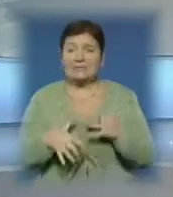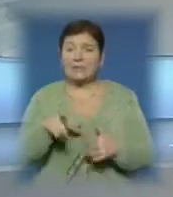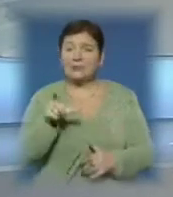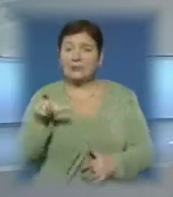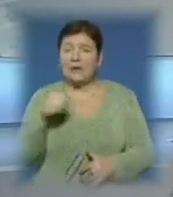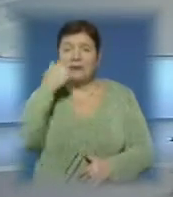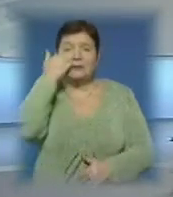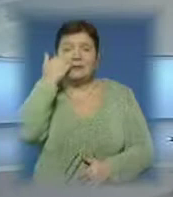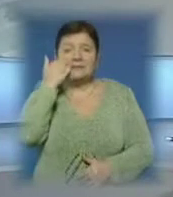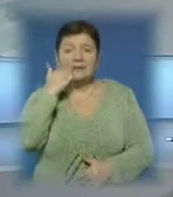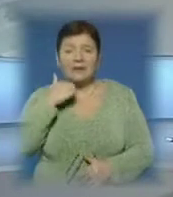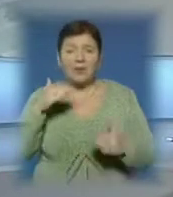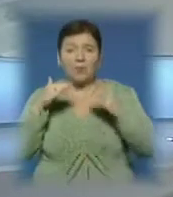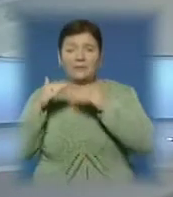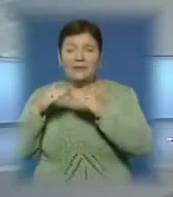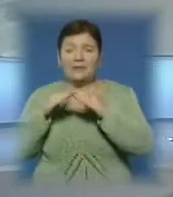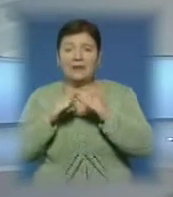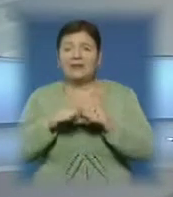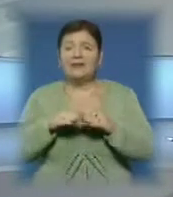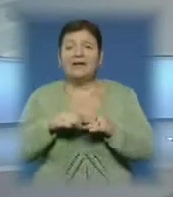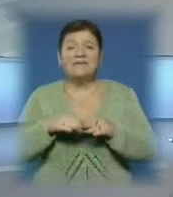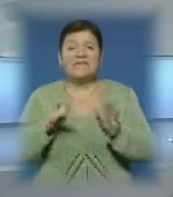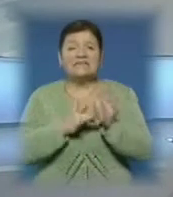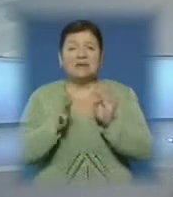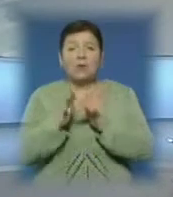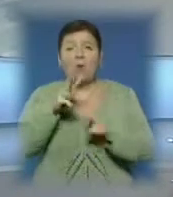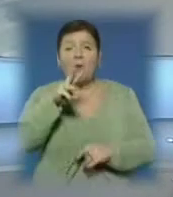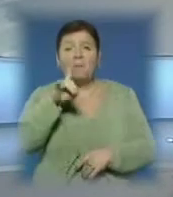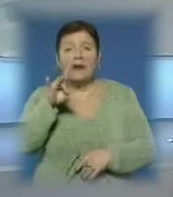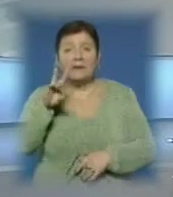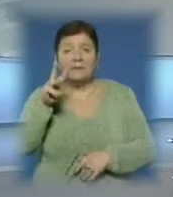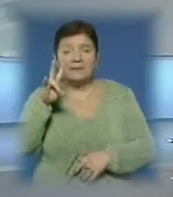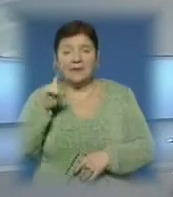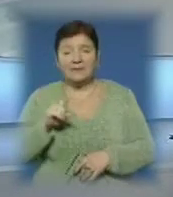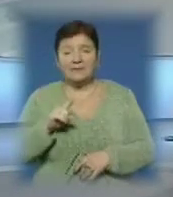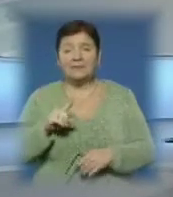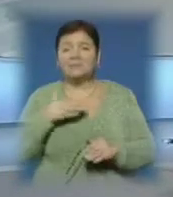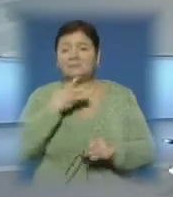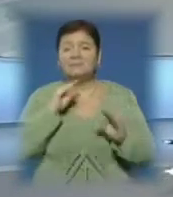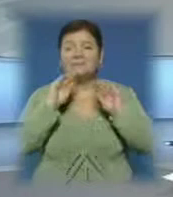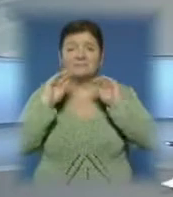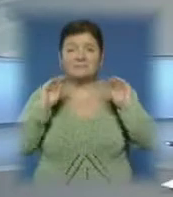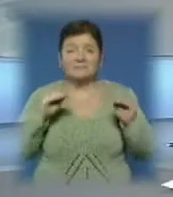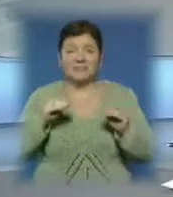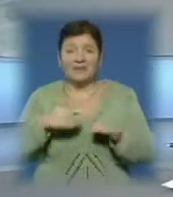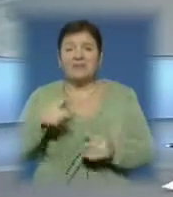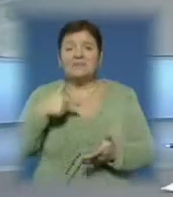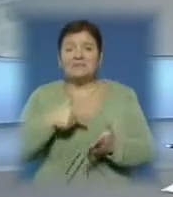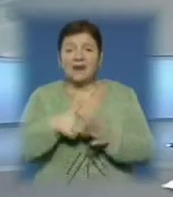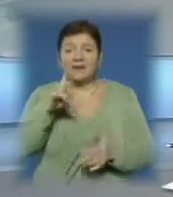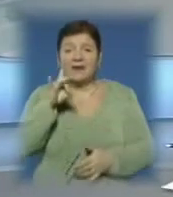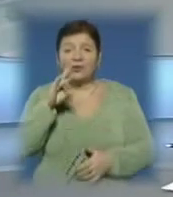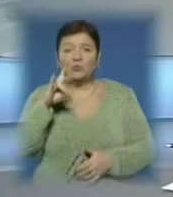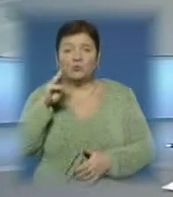старих будинках досі збереглися герби з барельєфами Святого Мартина, прикрашена ними і міська ратуша. День Святого Мартина у Європі